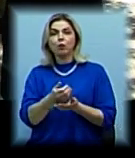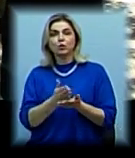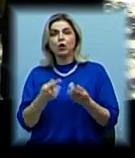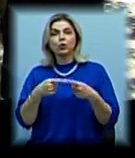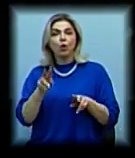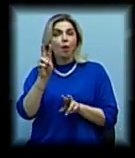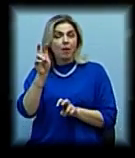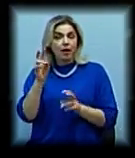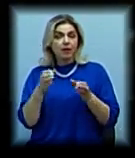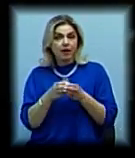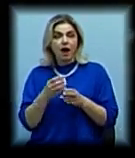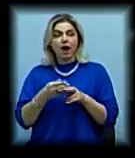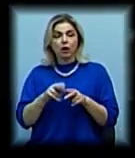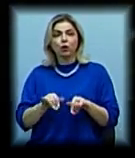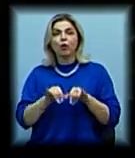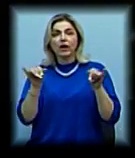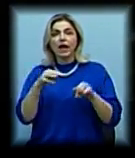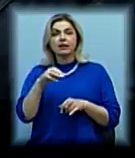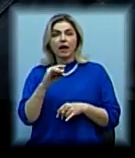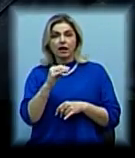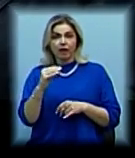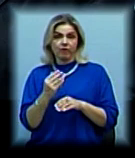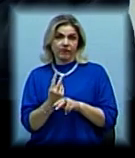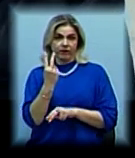компанія, яка збільшила тариф вдвічі.